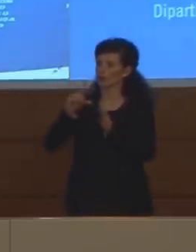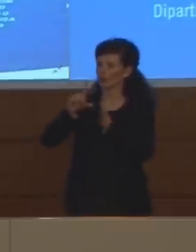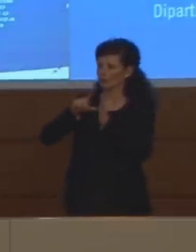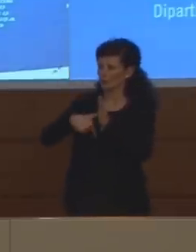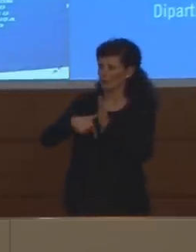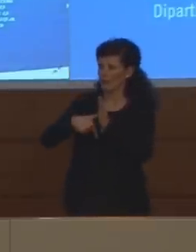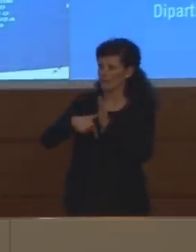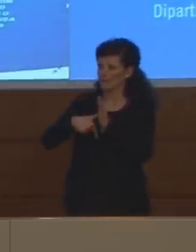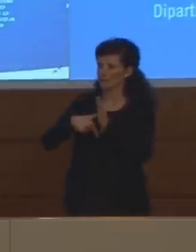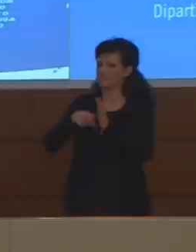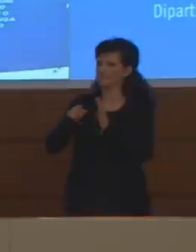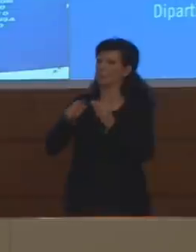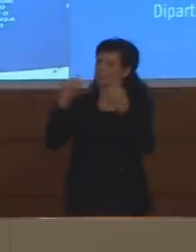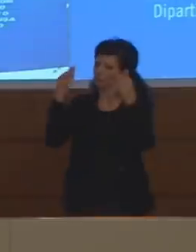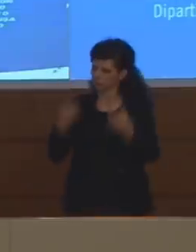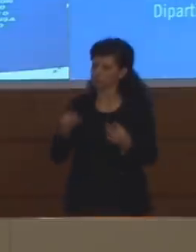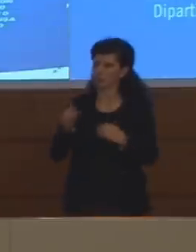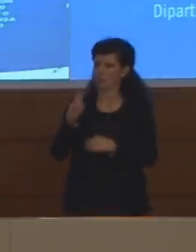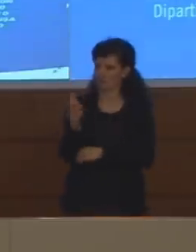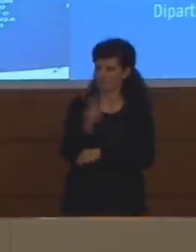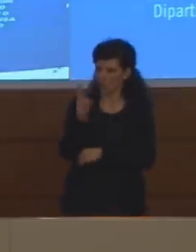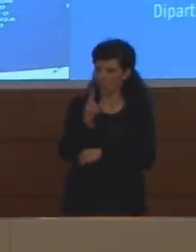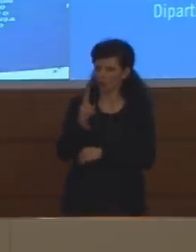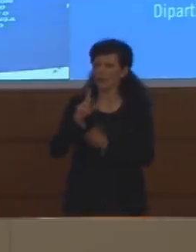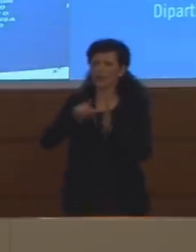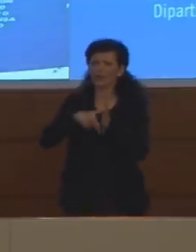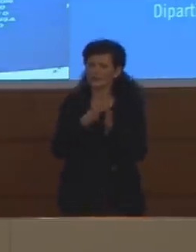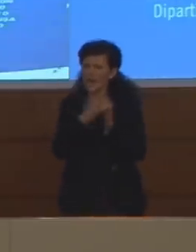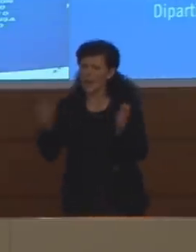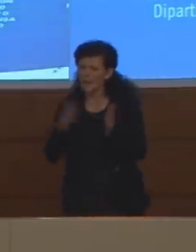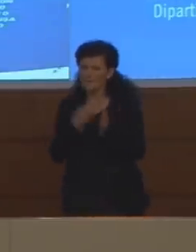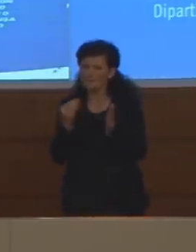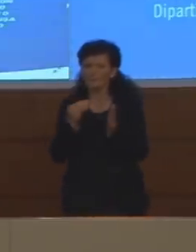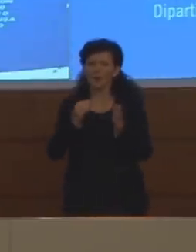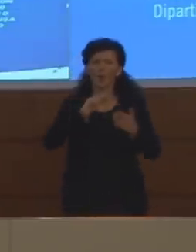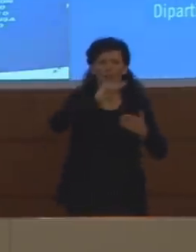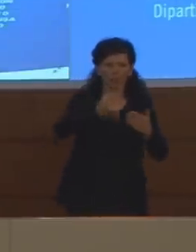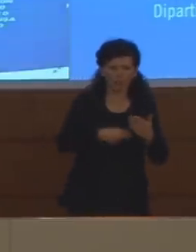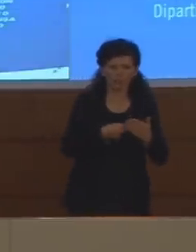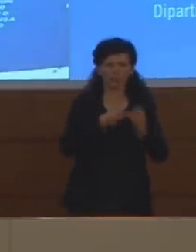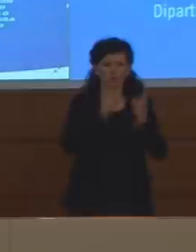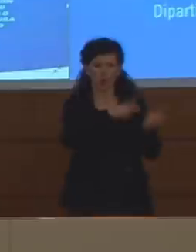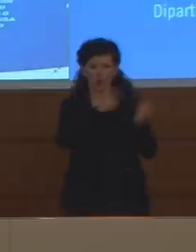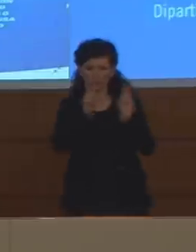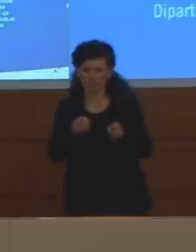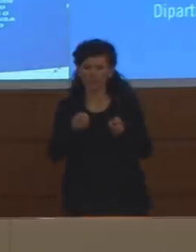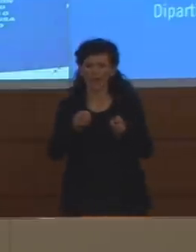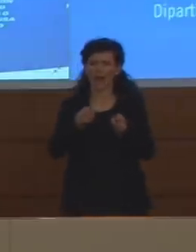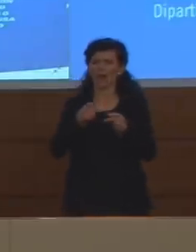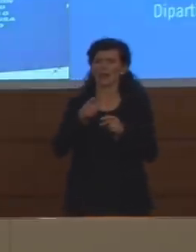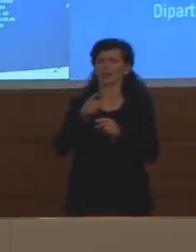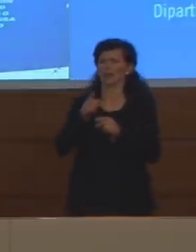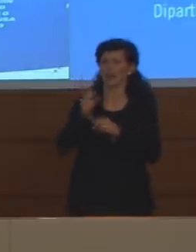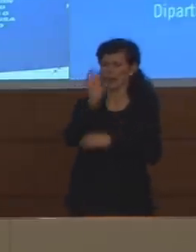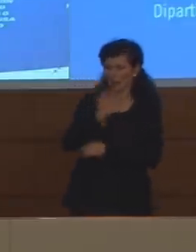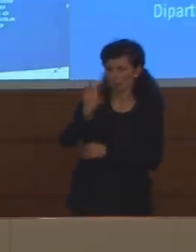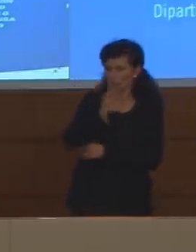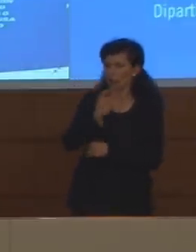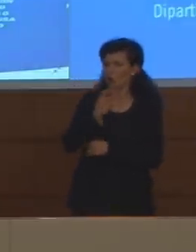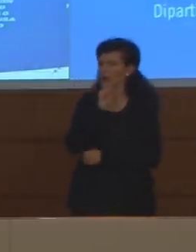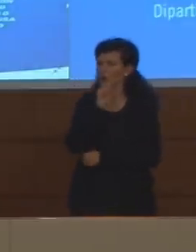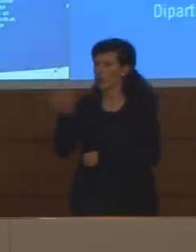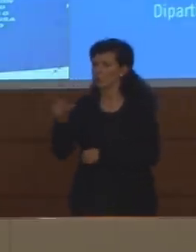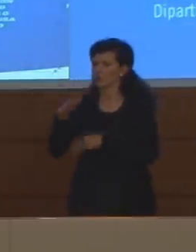la registrazione fra gli ospedali la regione la protezione civile perché ci sono varie